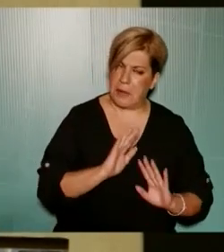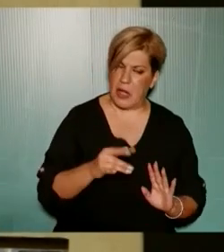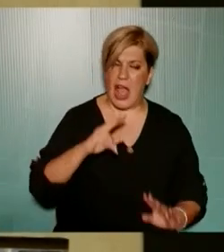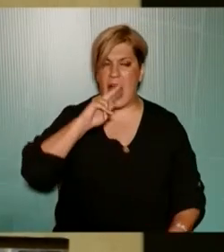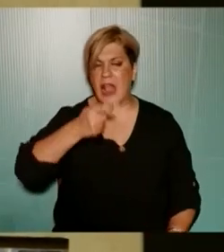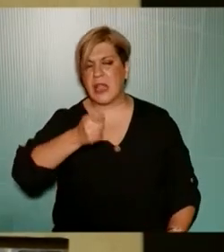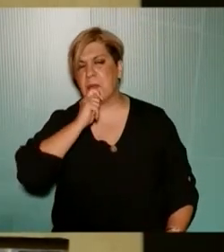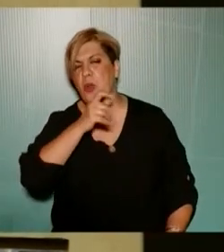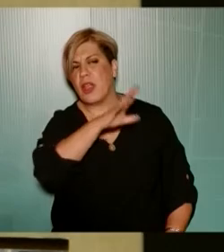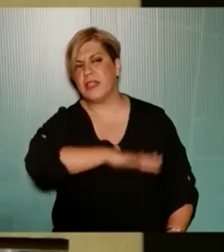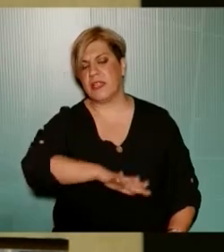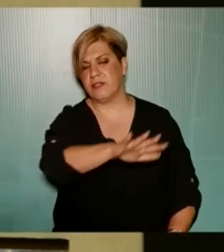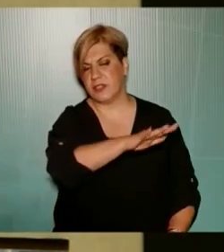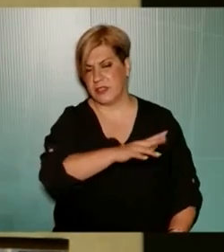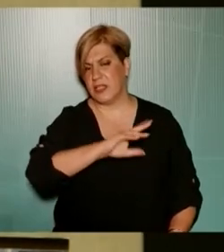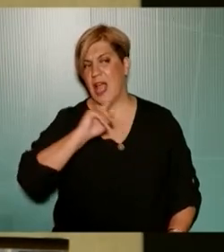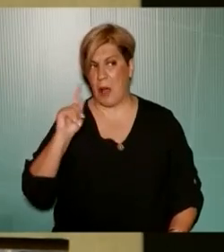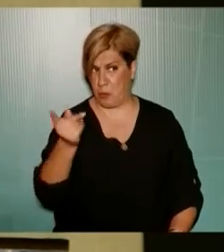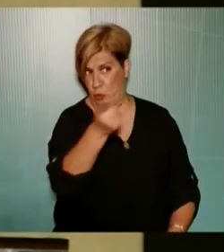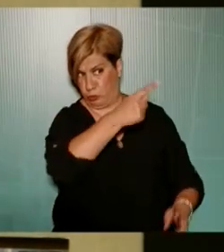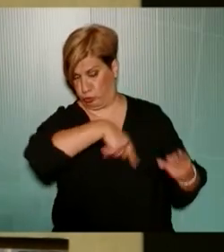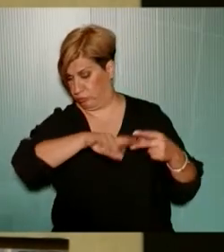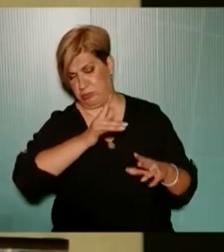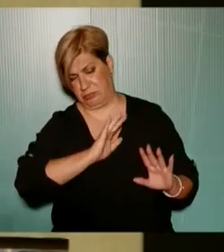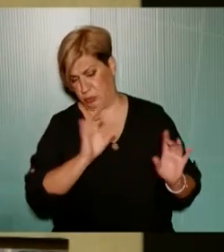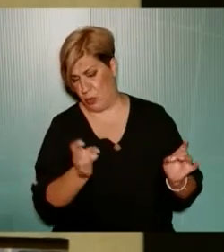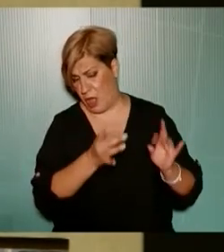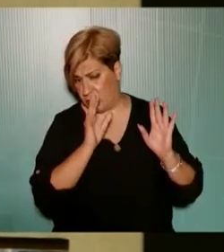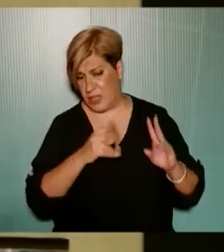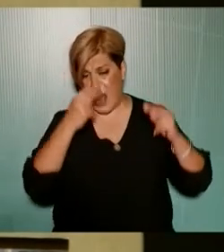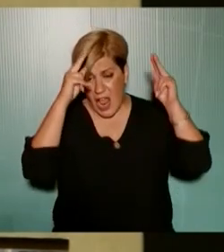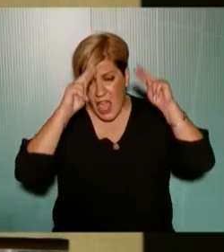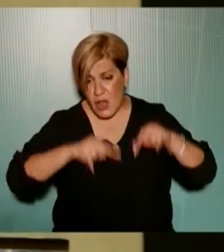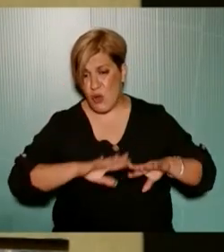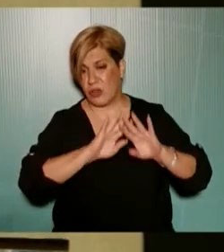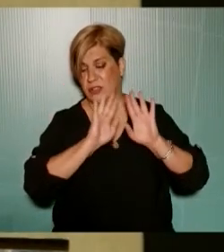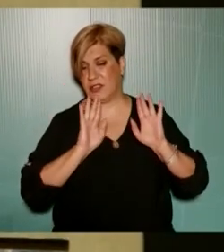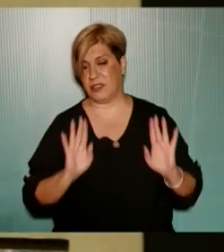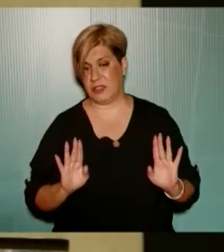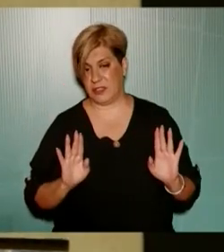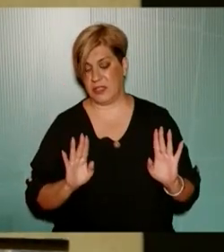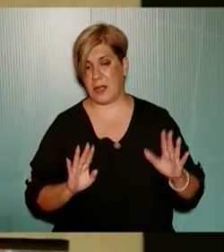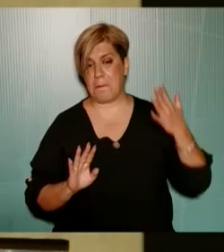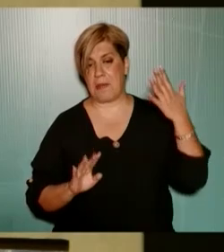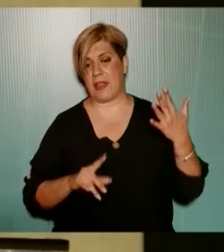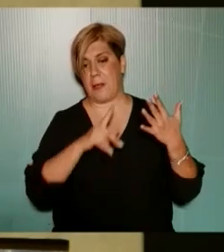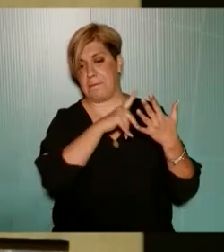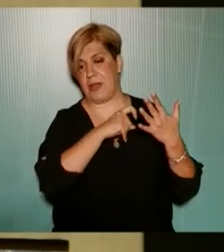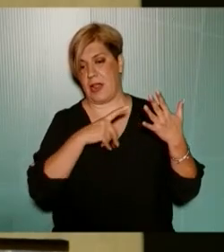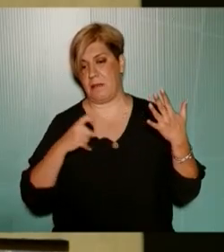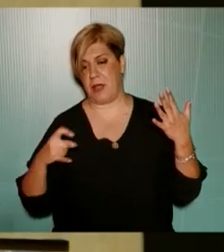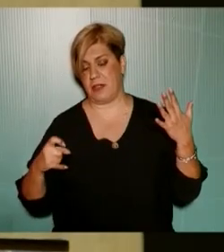αντιπολίτευση ή τουλάχιστον από όλη την αντιπολίτευση να αναγνωρίσει πέντε πράγματα